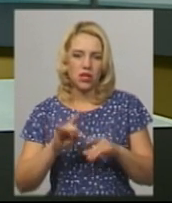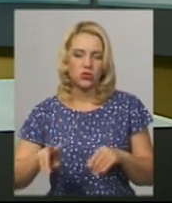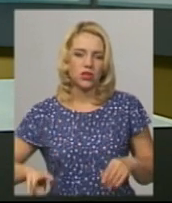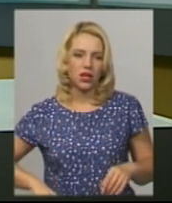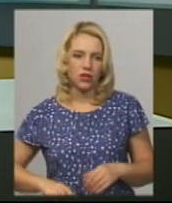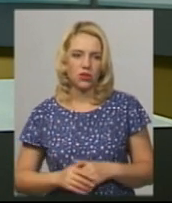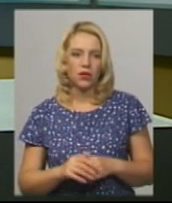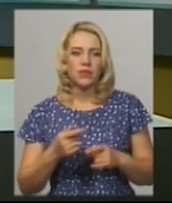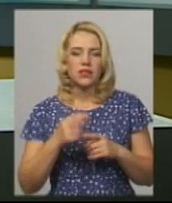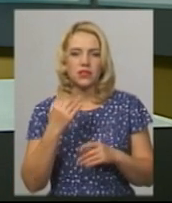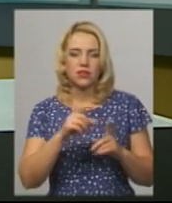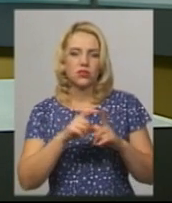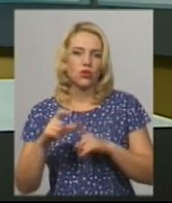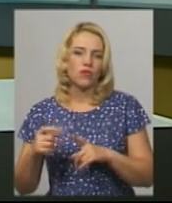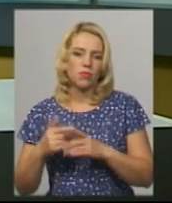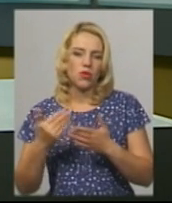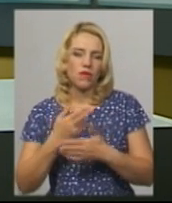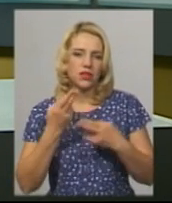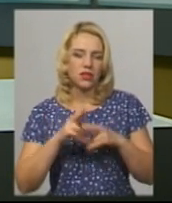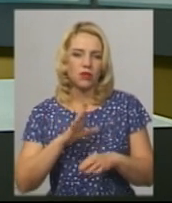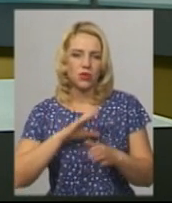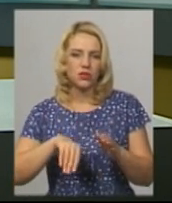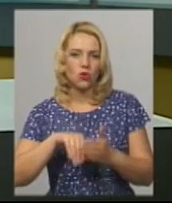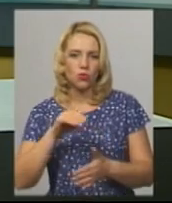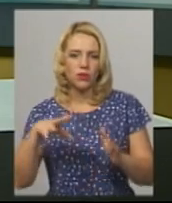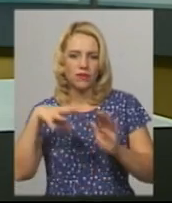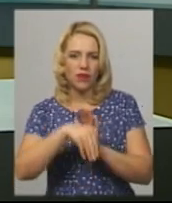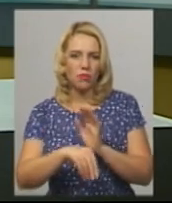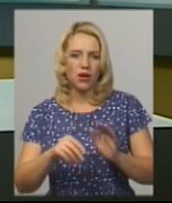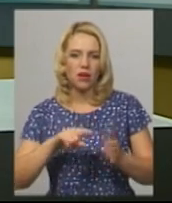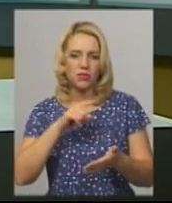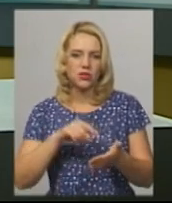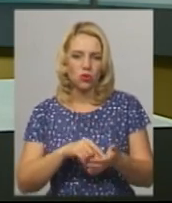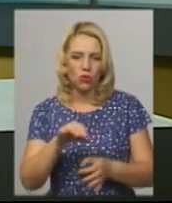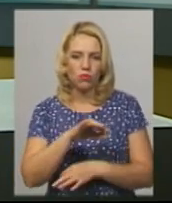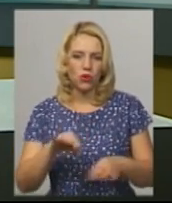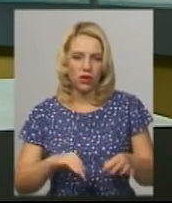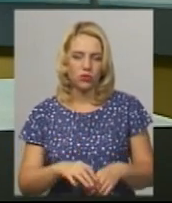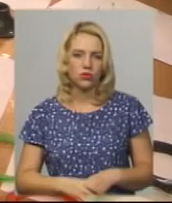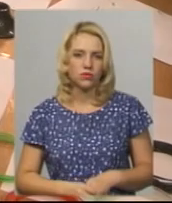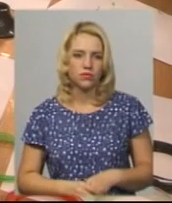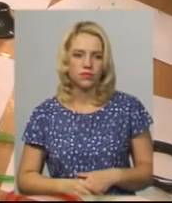Тамара Козицька. За її словами, нова техніка була закуплена у рамках міського проєкту «Бюджет участі».